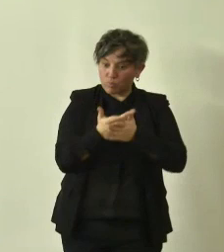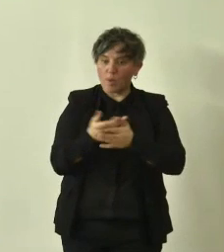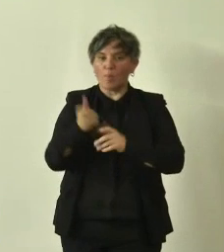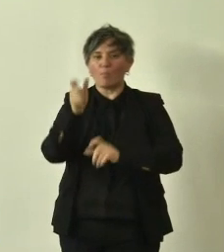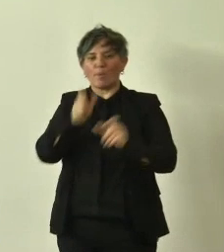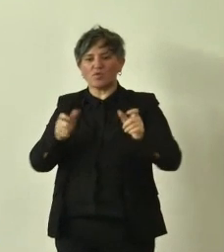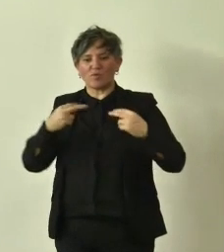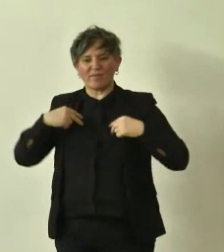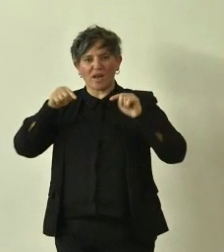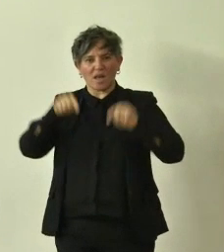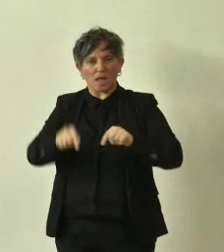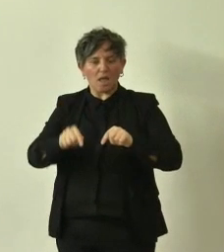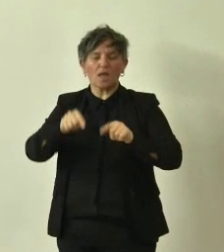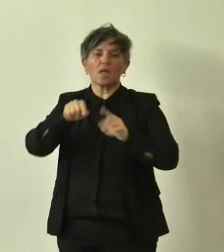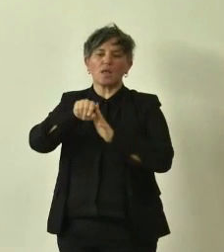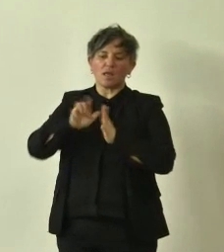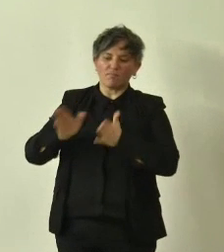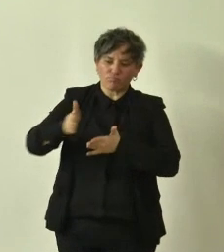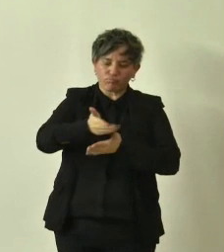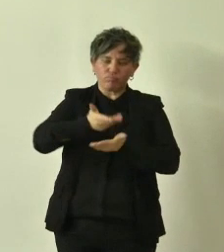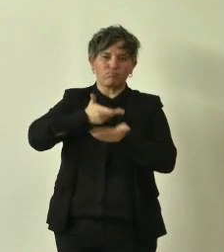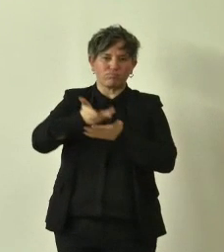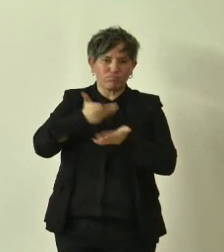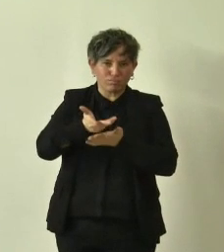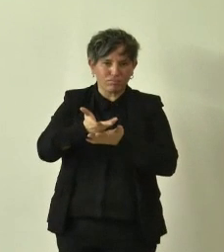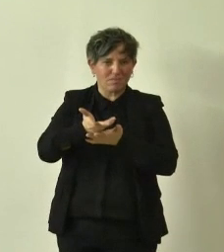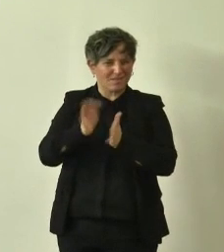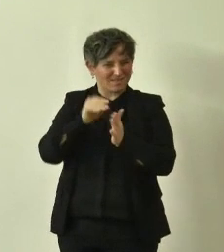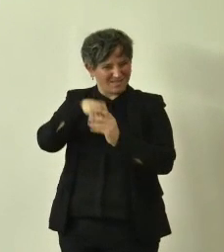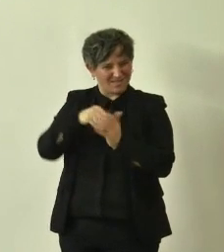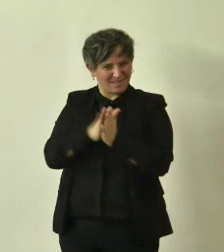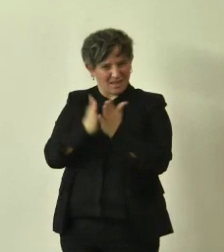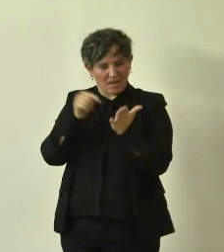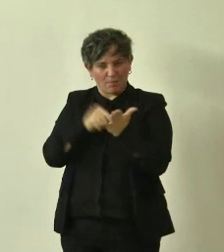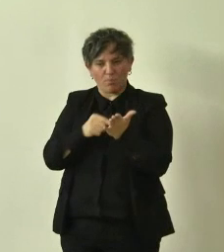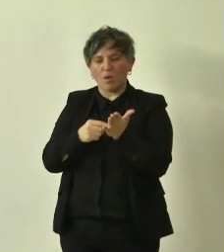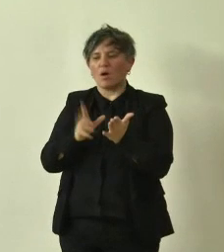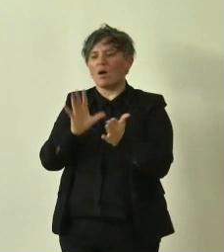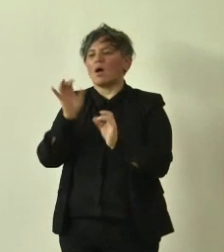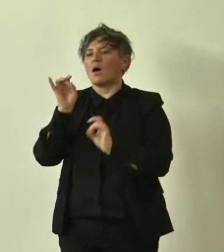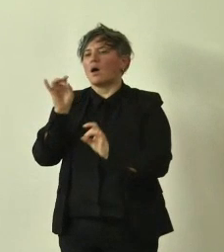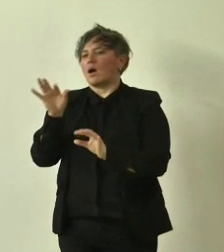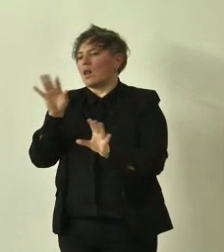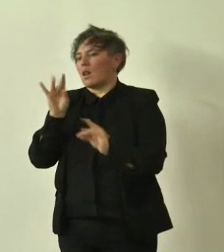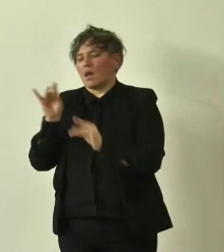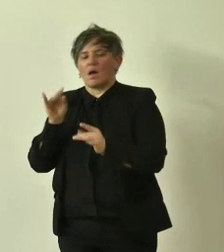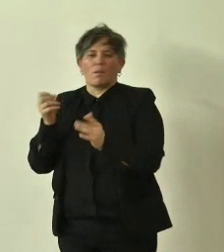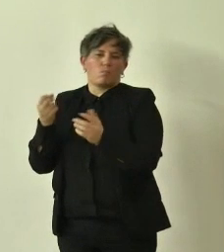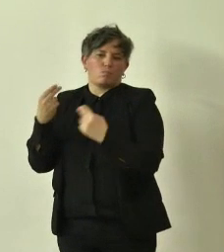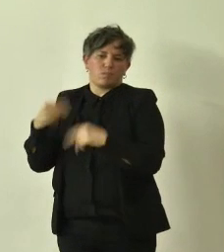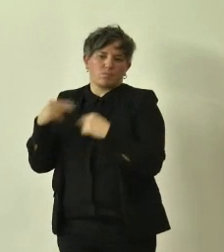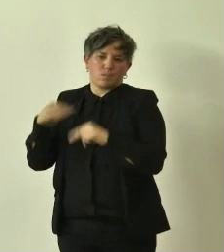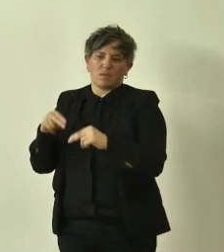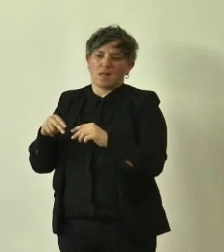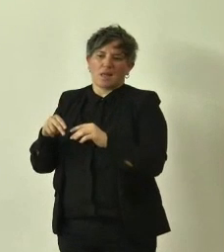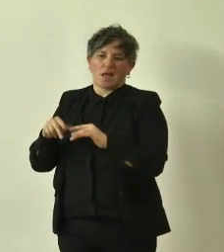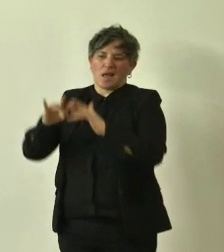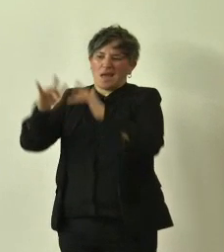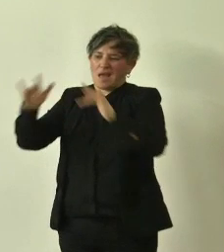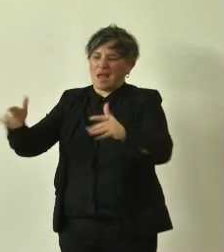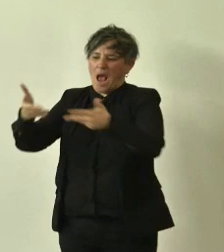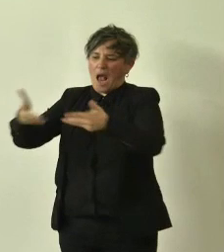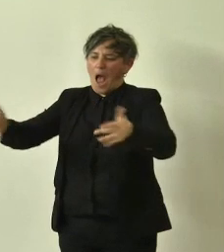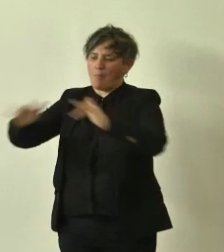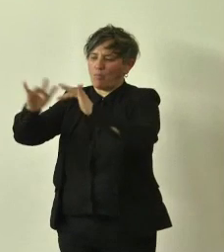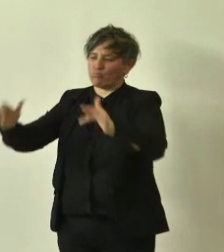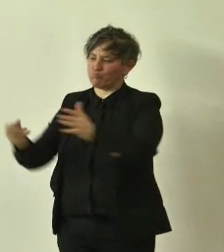vissuto attorno a volte non era possibile perché alcune piante nascono in mezzo ai campi non riusciamo neanche a